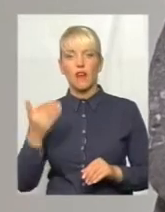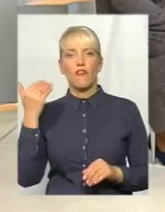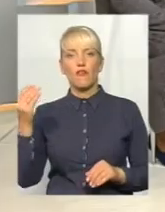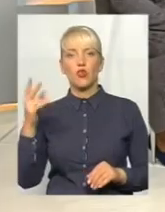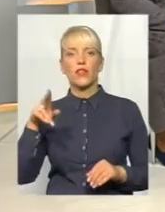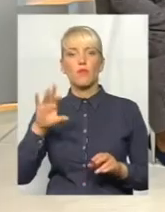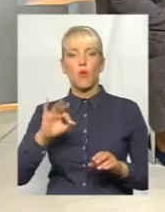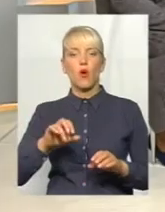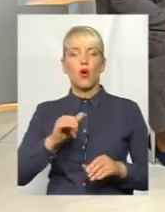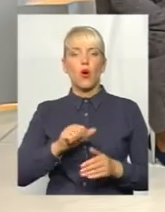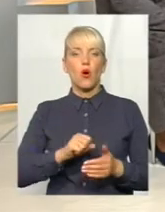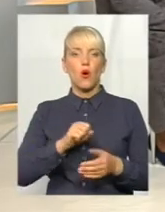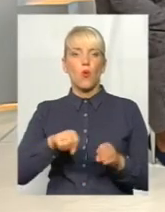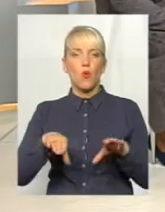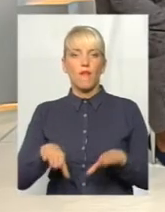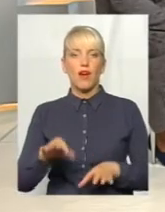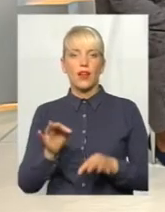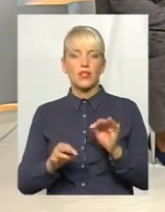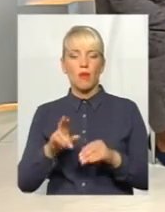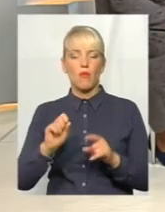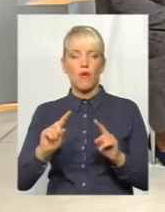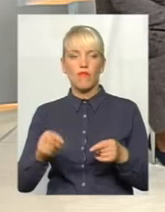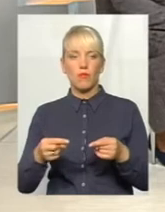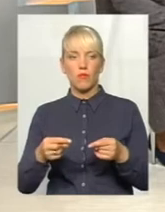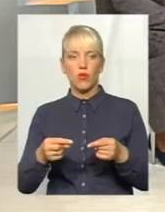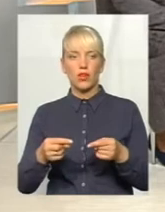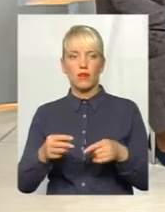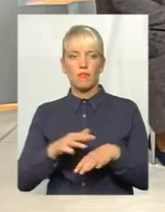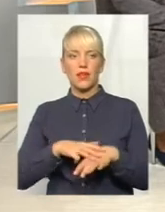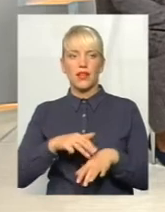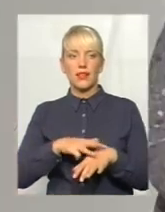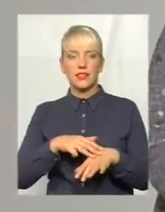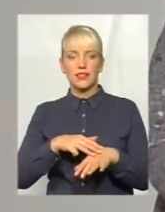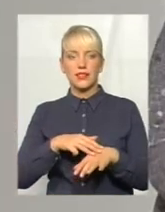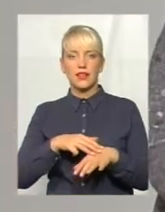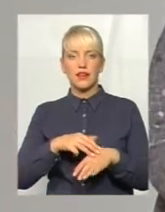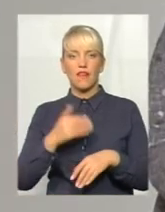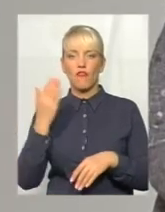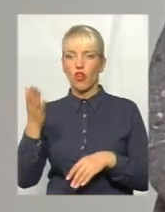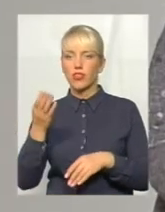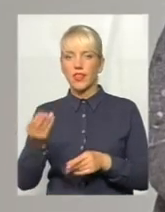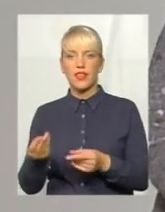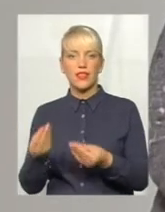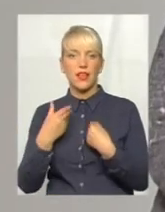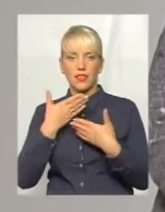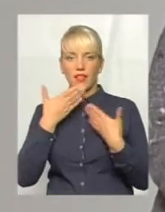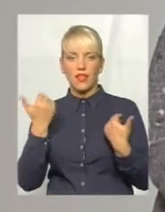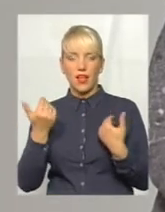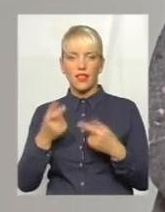ухвалі суду, по вимогах міліції, вони не надали відповіді.